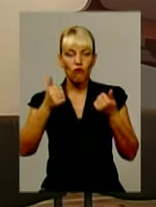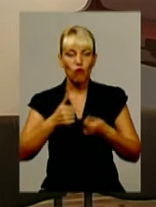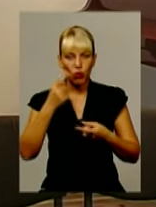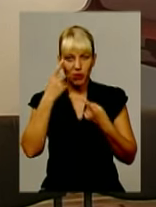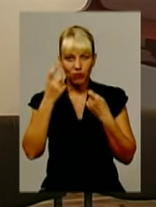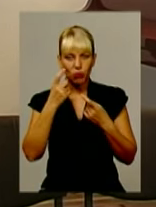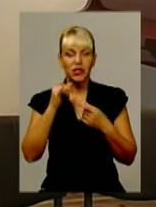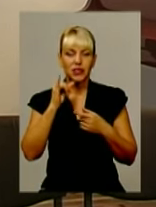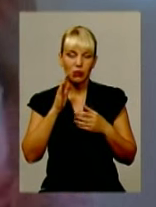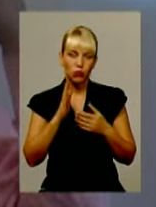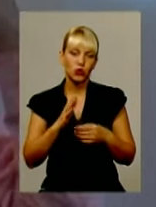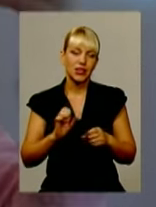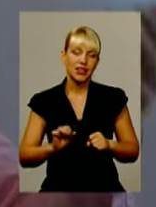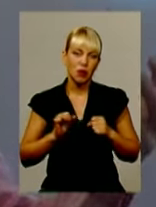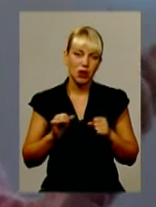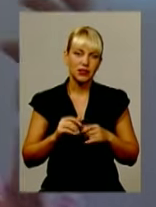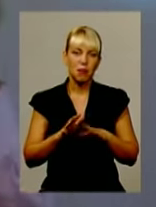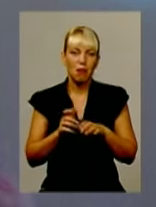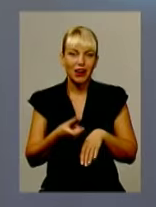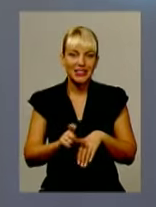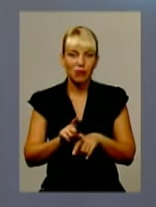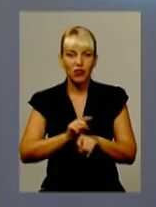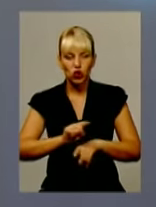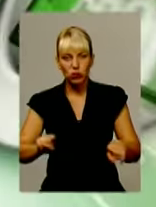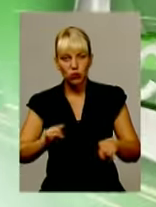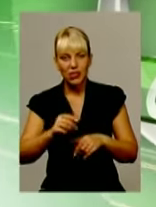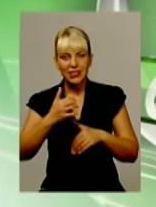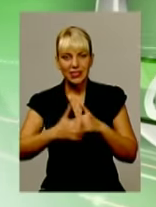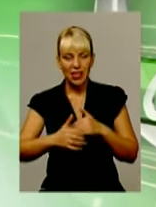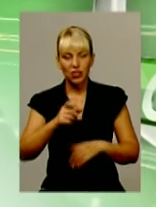намагатимуться максимально розповсюджувати її серед громадськості.